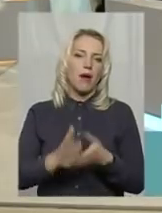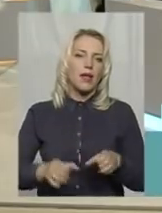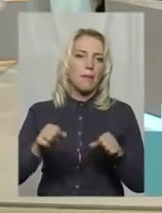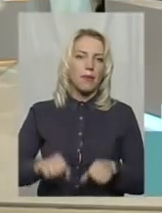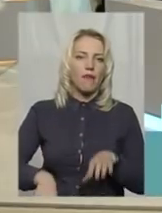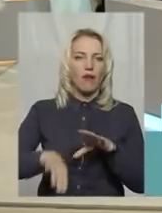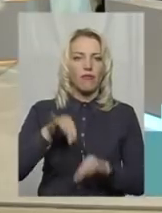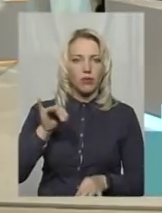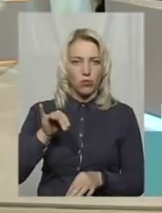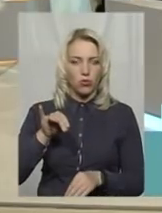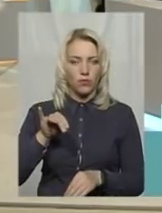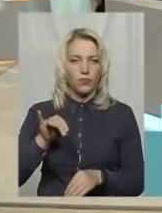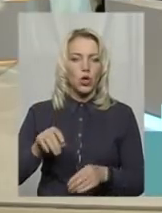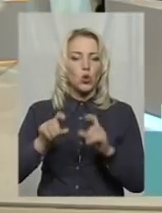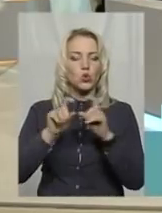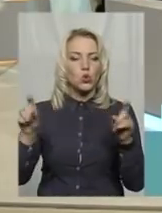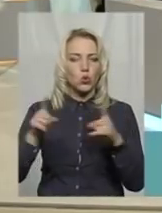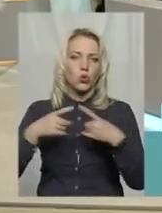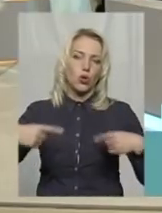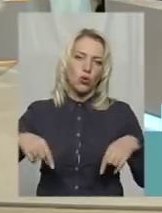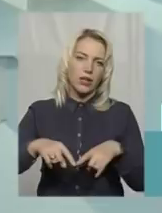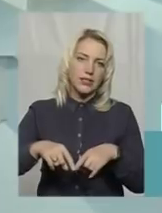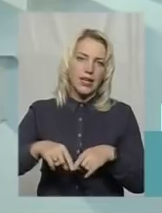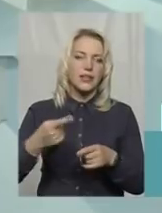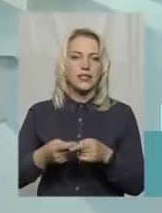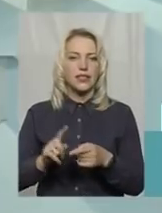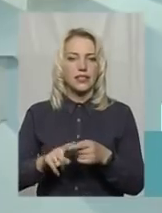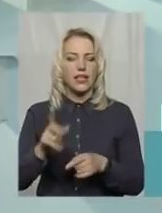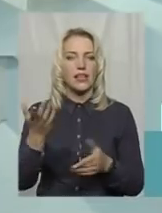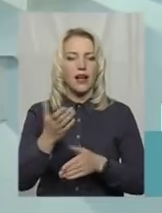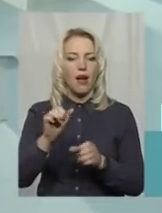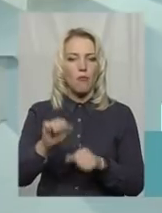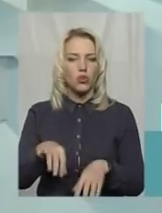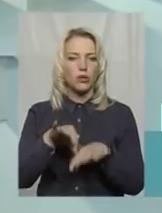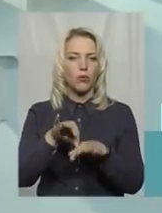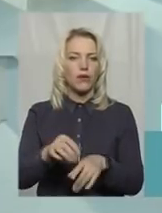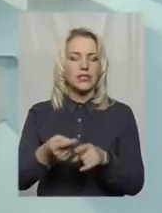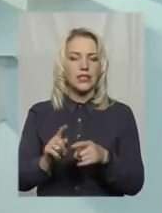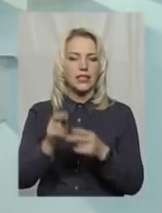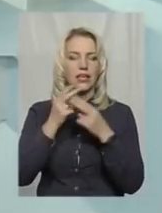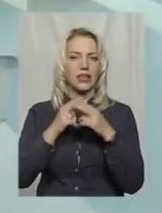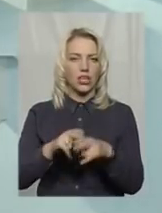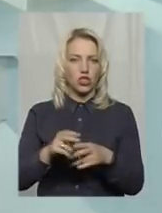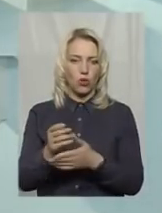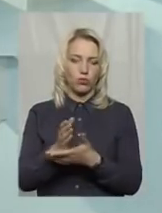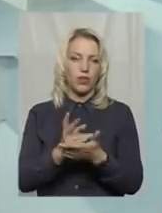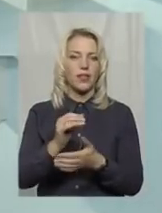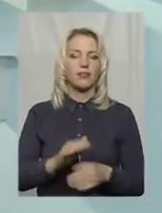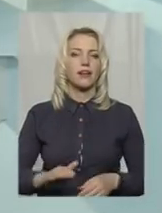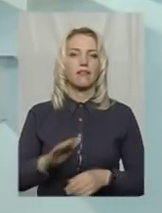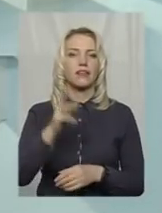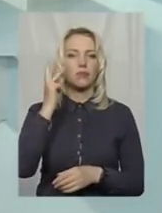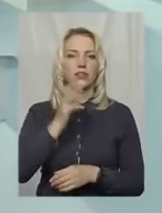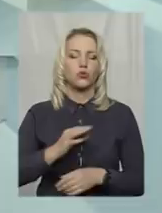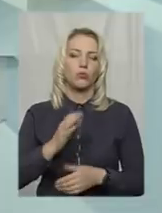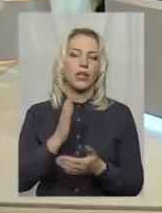структури організації тієї, яка може провести це технічне обслуговування. На теренах Хмельницької області